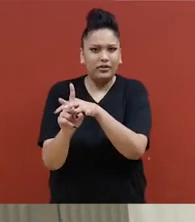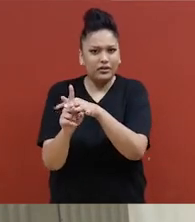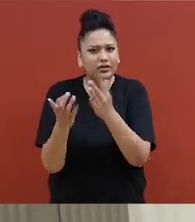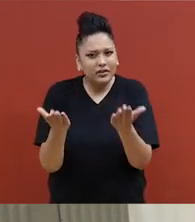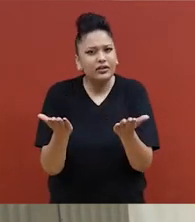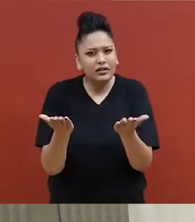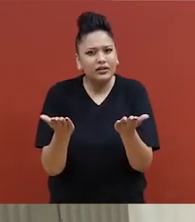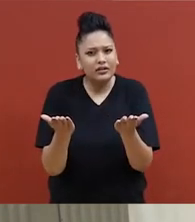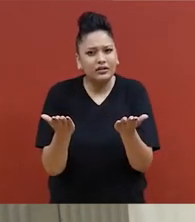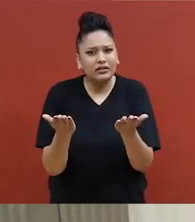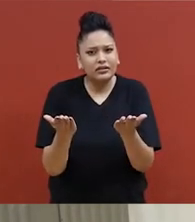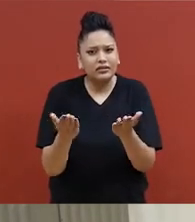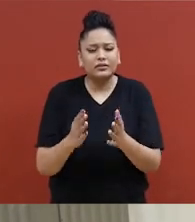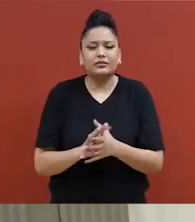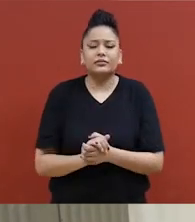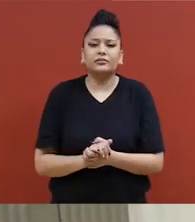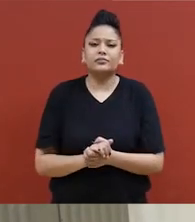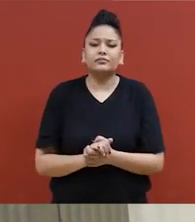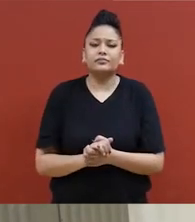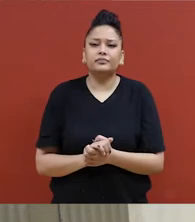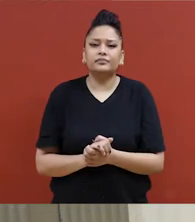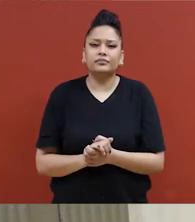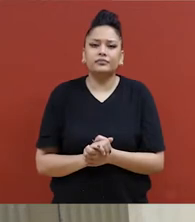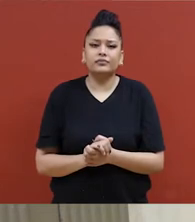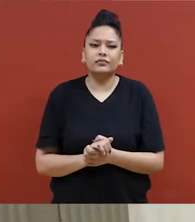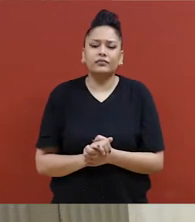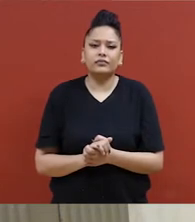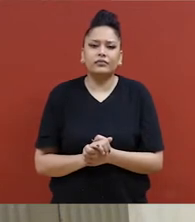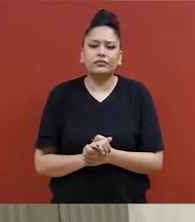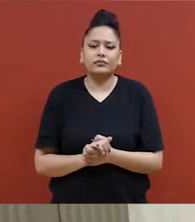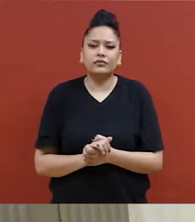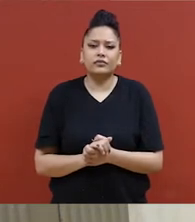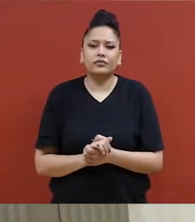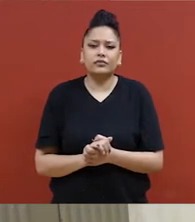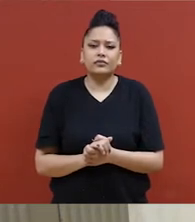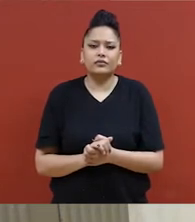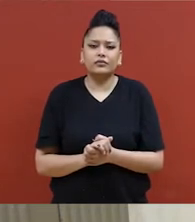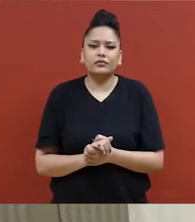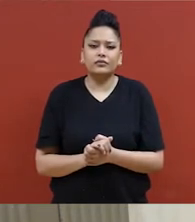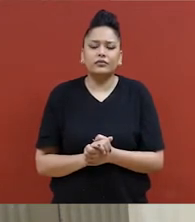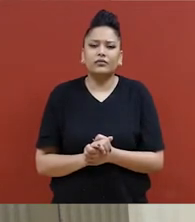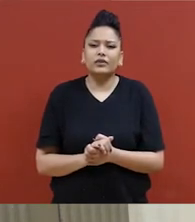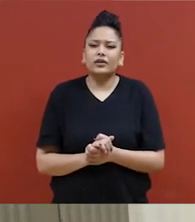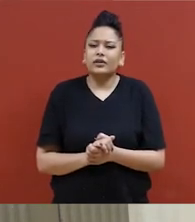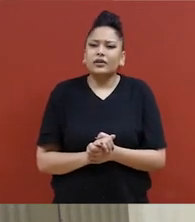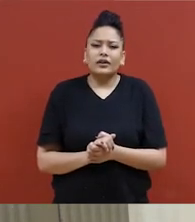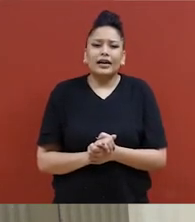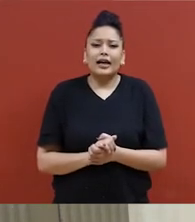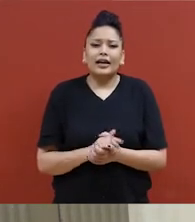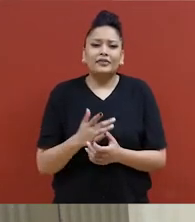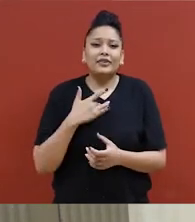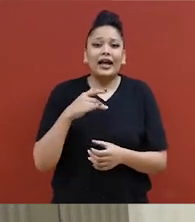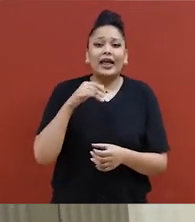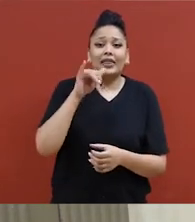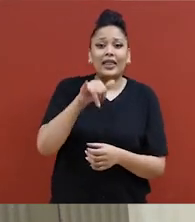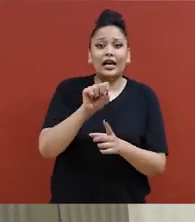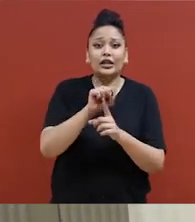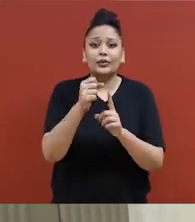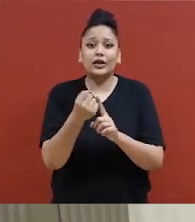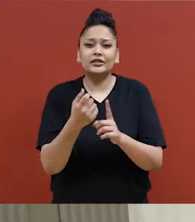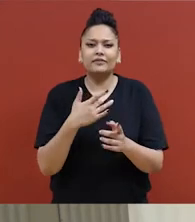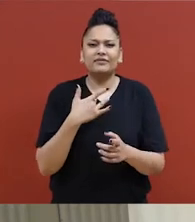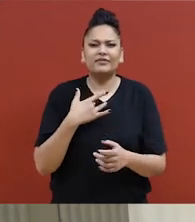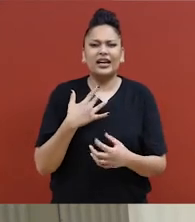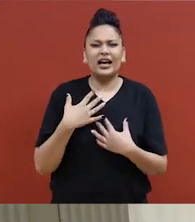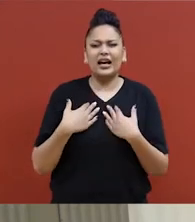et favoriser quelque chose en nous qui nous font sentir comme